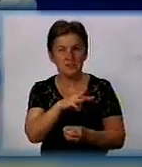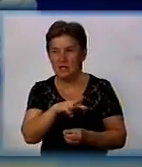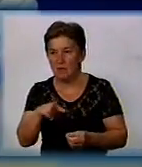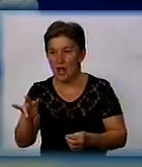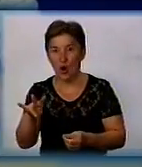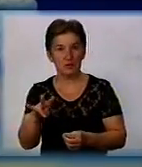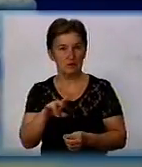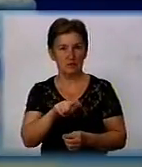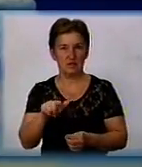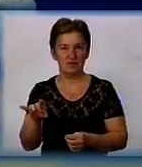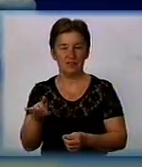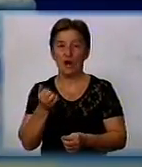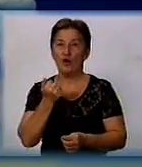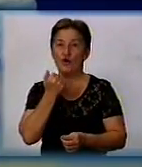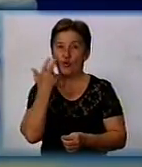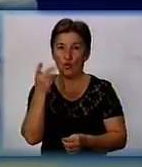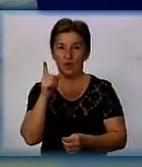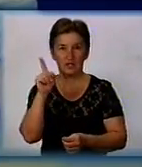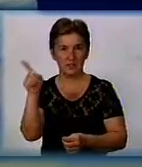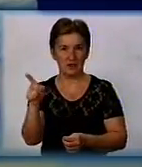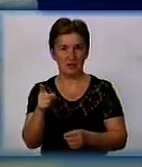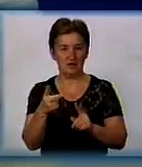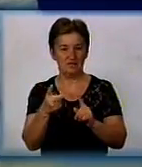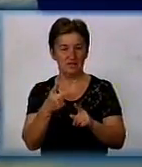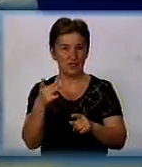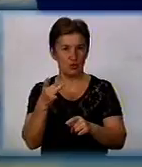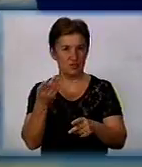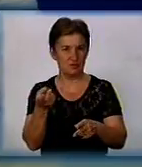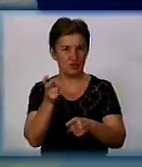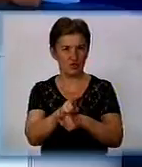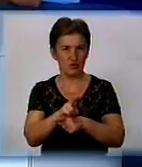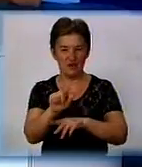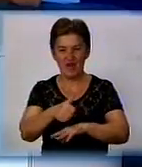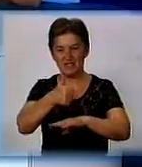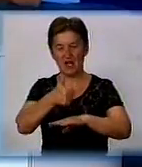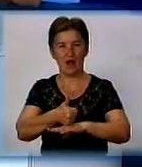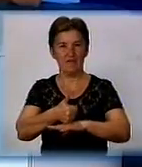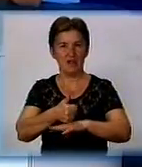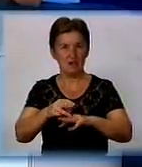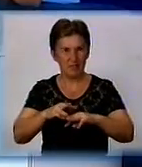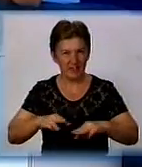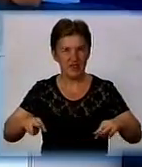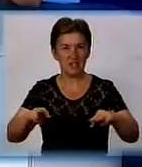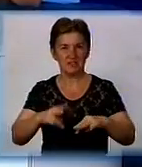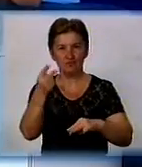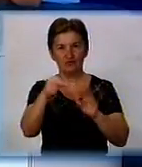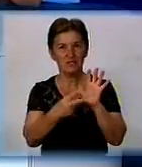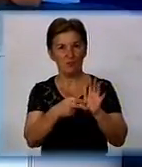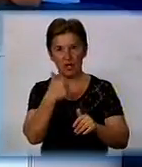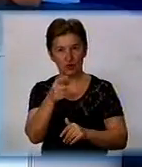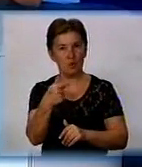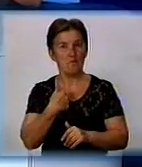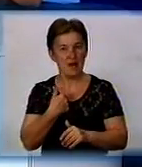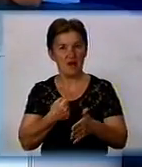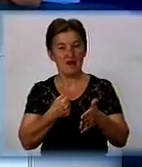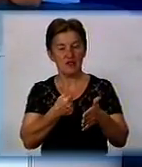Ну, коли Віктор Федорович второй раз прийшов і возглавив правительство, це 2007 році, ми добилися,